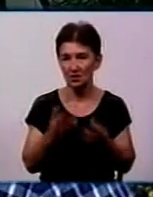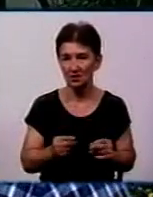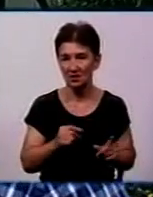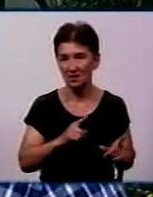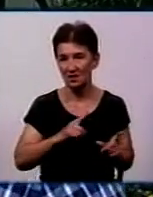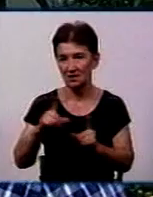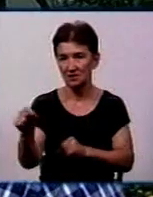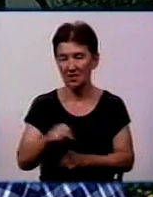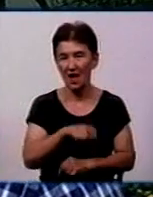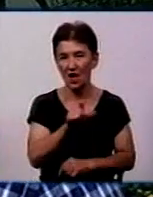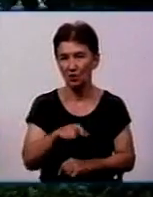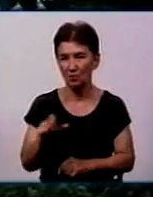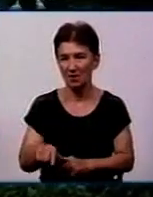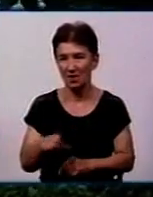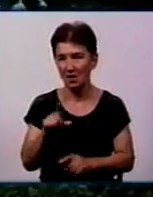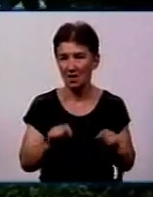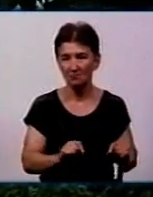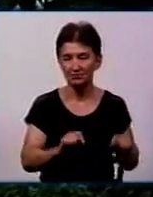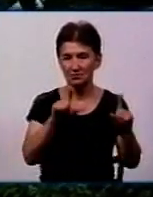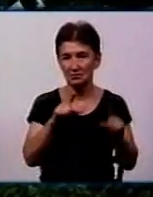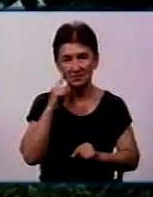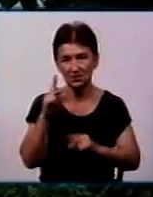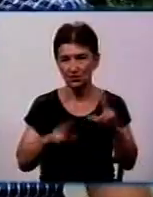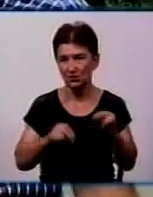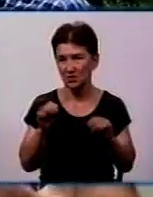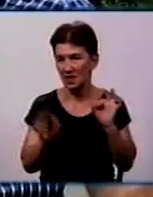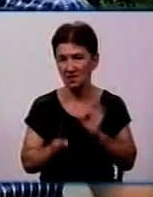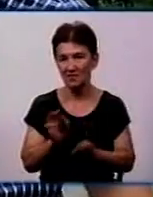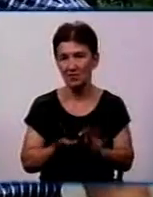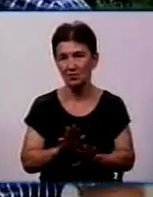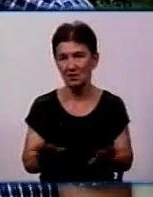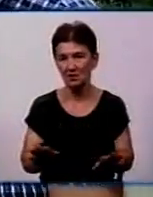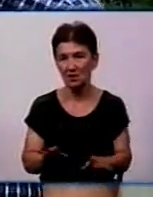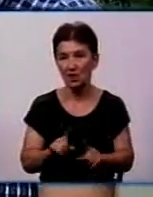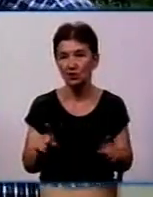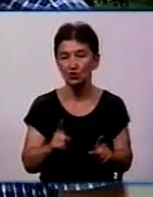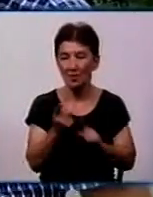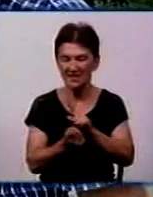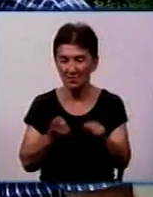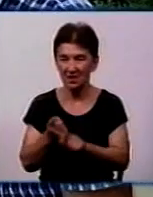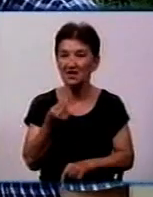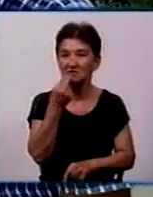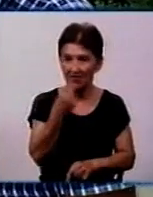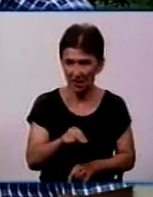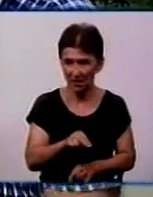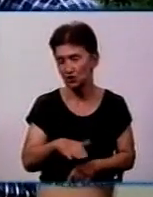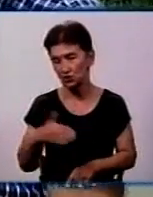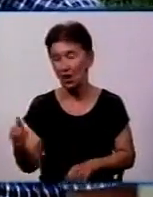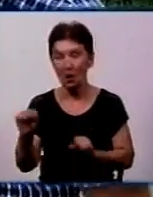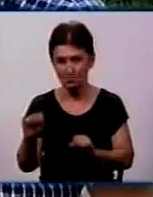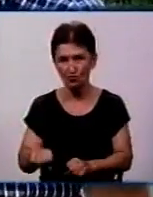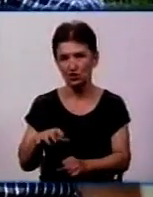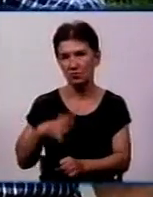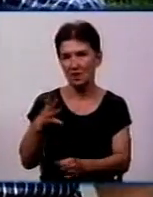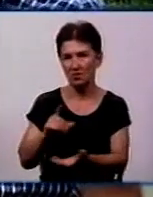громадським транспортом. Підвищення тарифів на проїзд вважає невиправданим. Якщо б щось змінилось в кращу сторону, то можна було б підвищити і